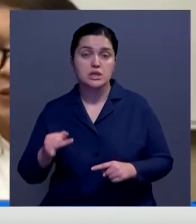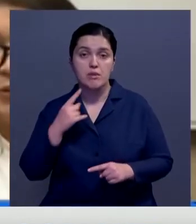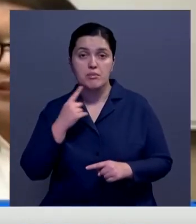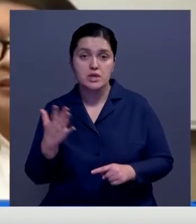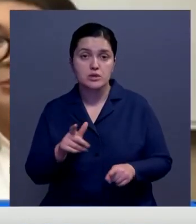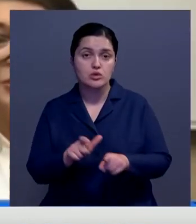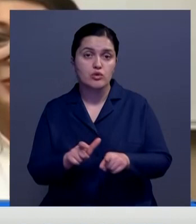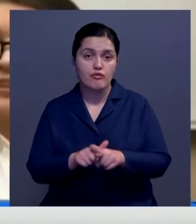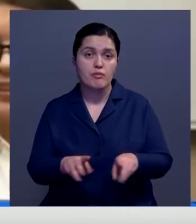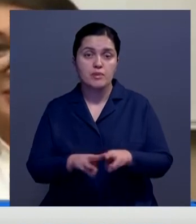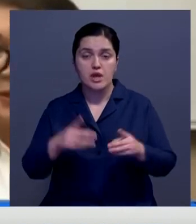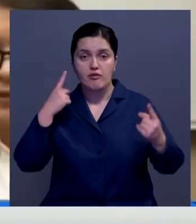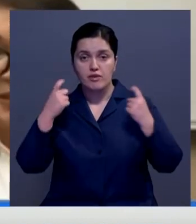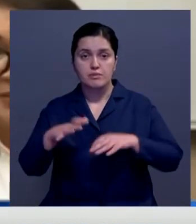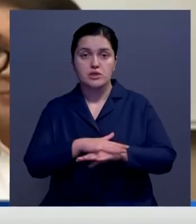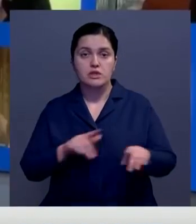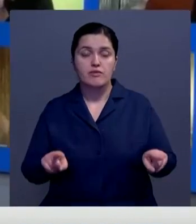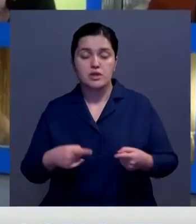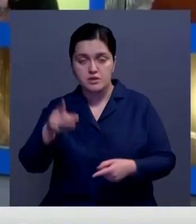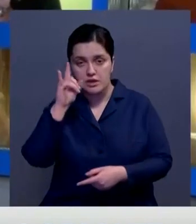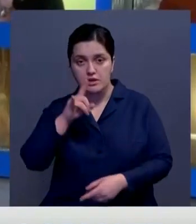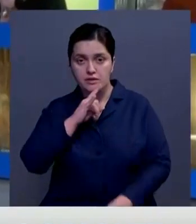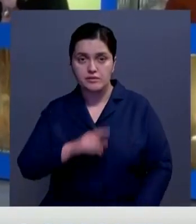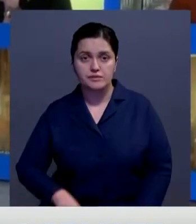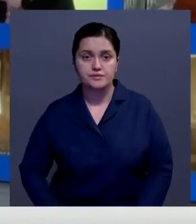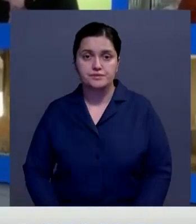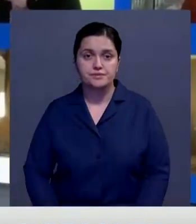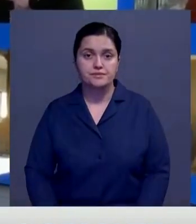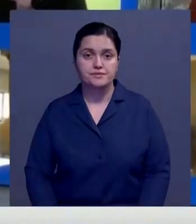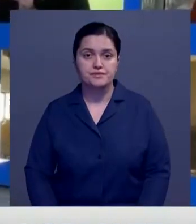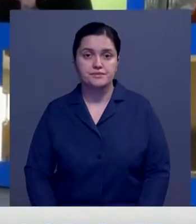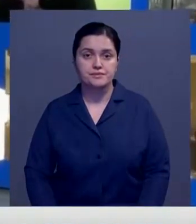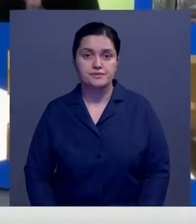приветственным словом выступила министр информации и общественного развития Казахстана.